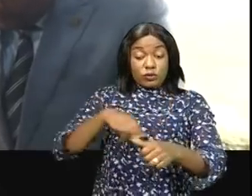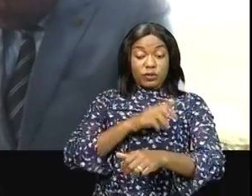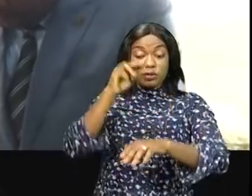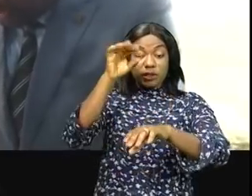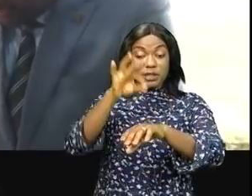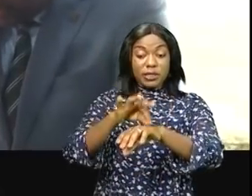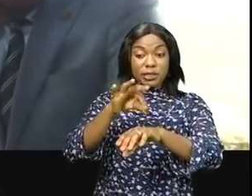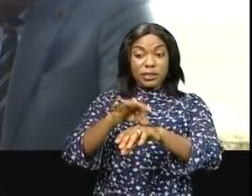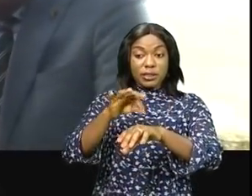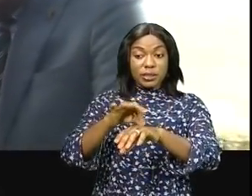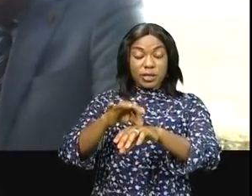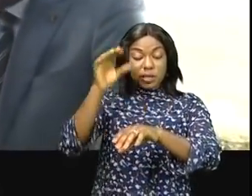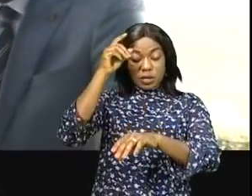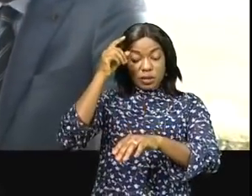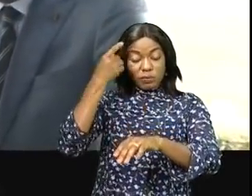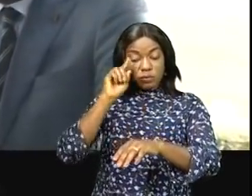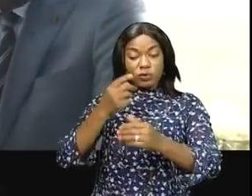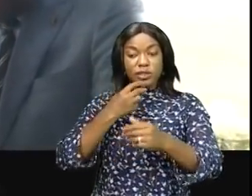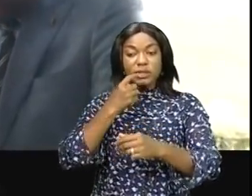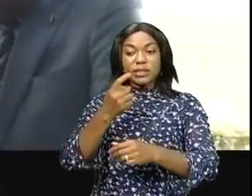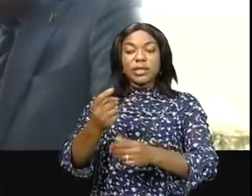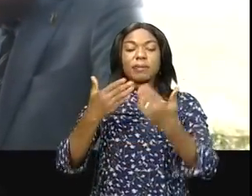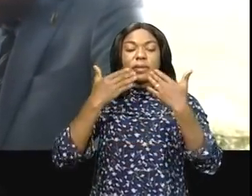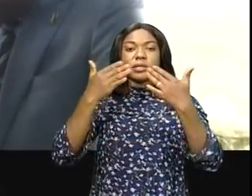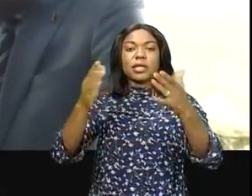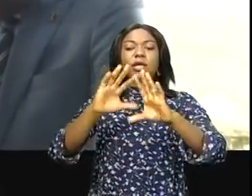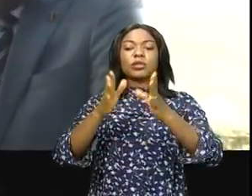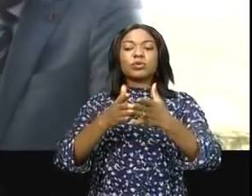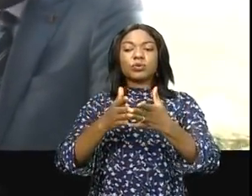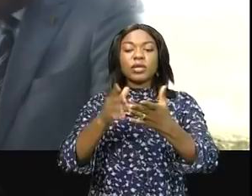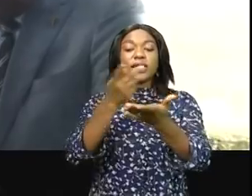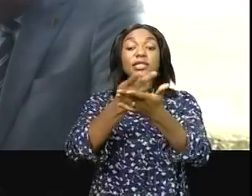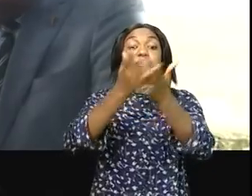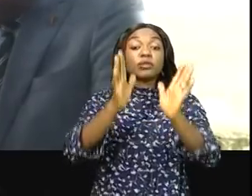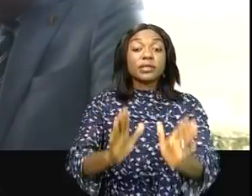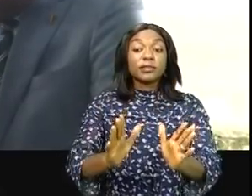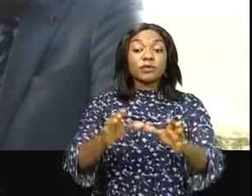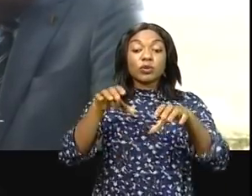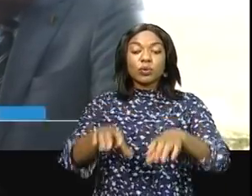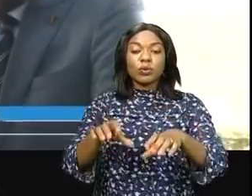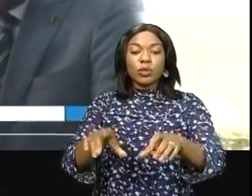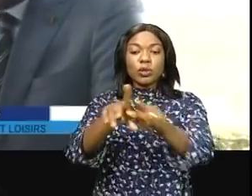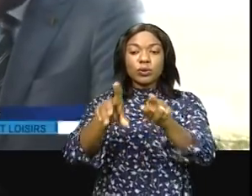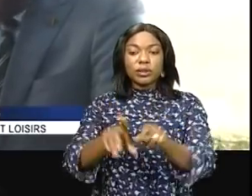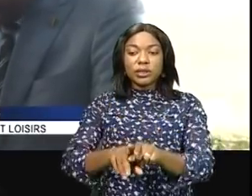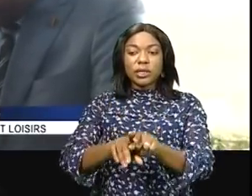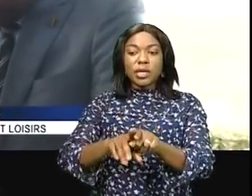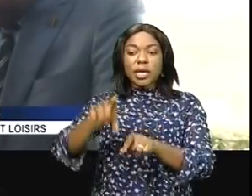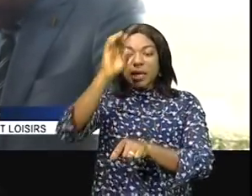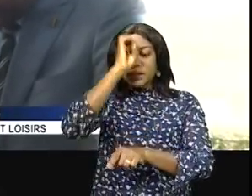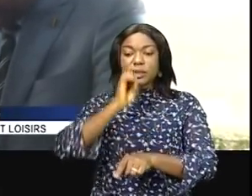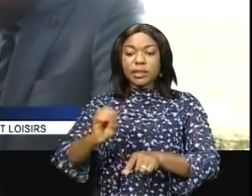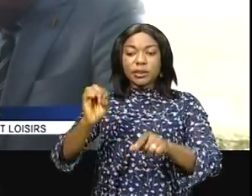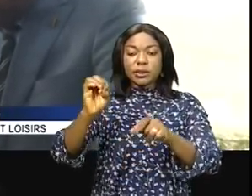pour réterrer le remerciement des sportifs congolais à son excellence M. Félix Antoine